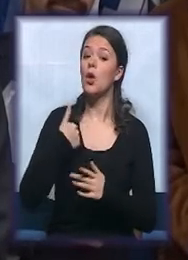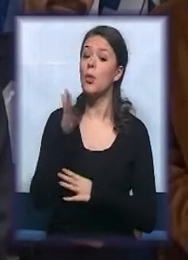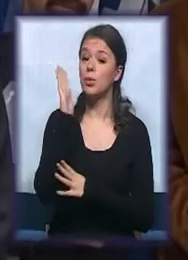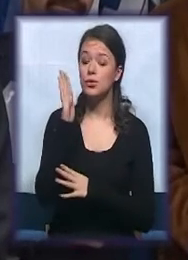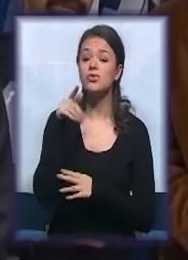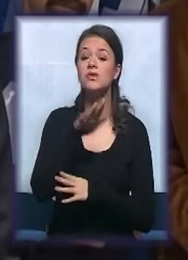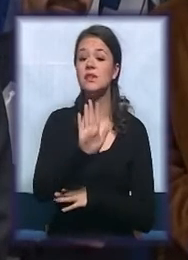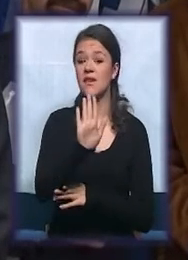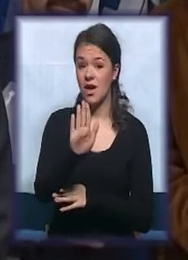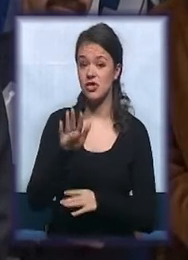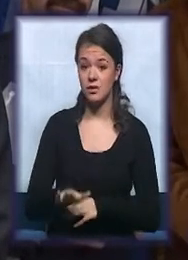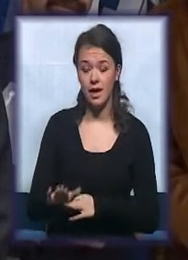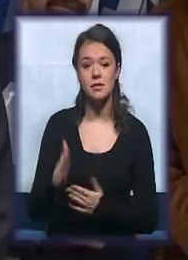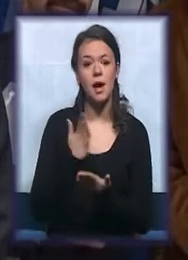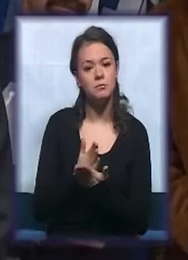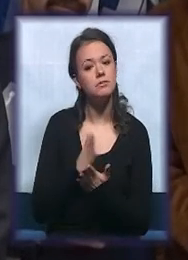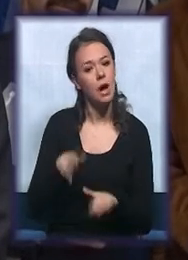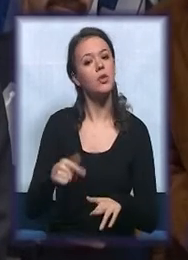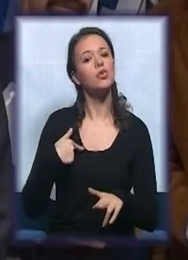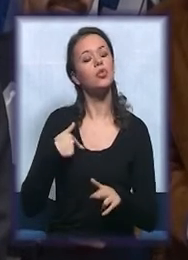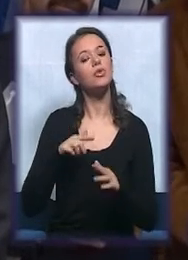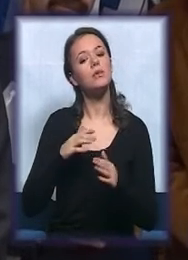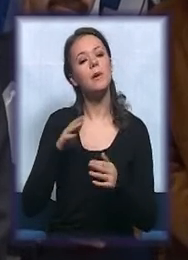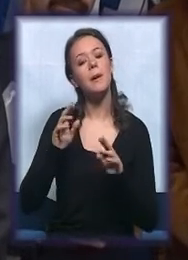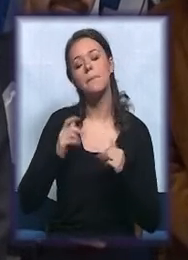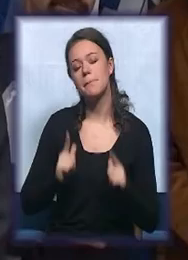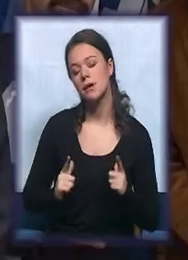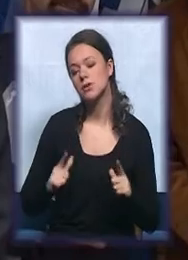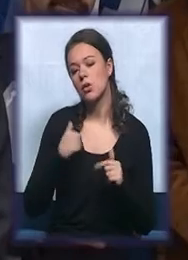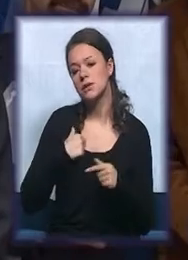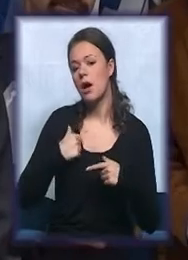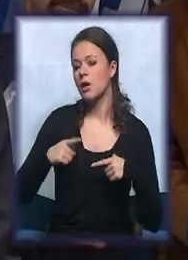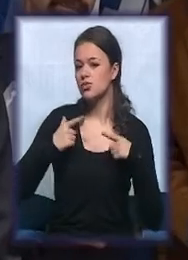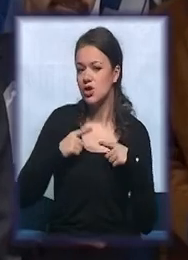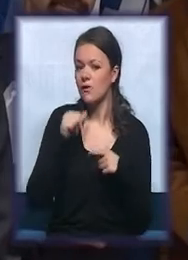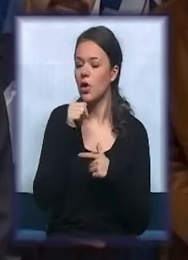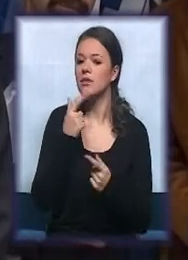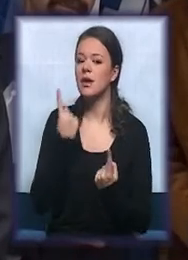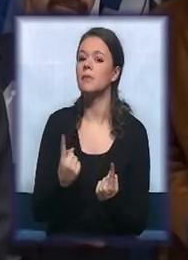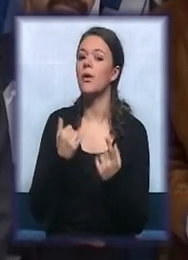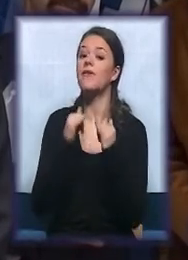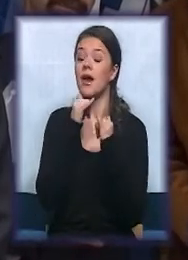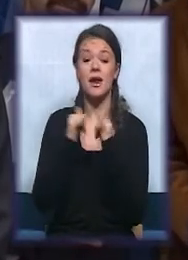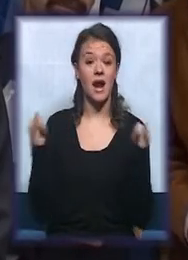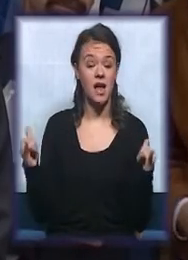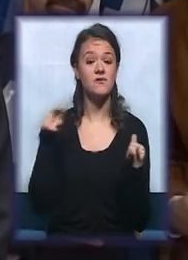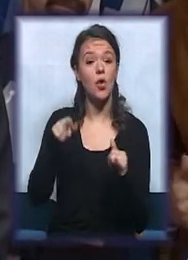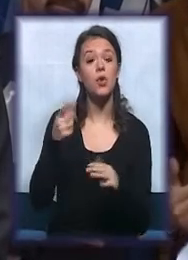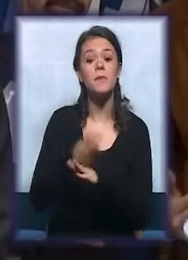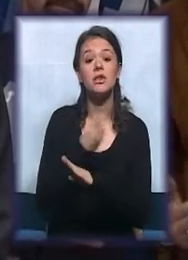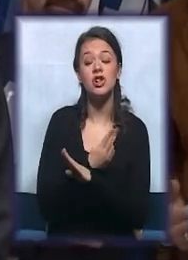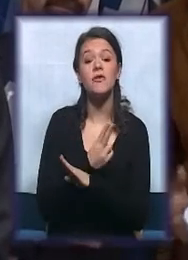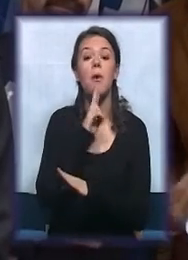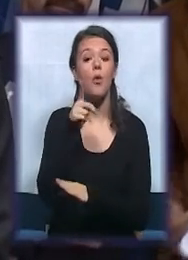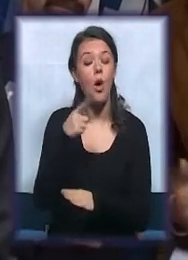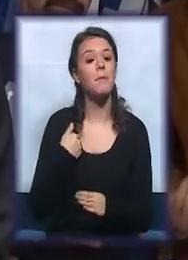vaša deca imaju lepo mesto i za igru i za boravak i za razvoj u onim segmentima u kojima je to naravno realno i